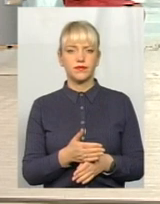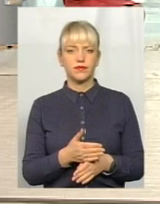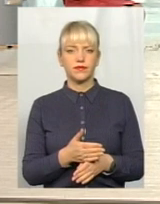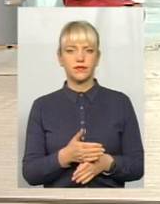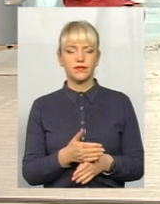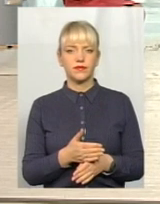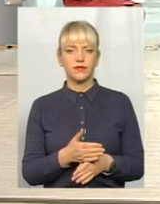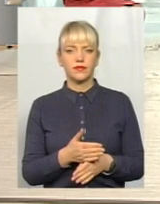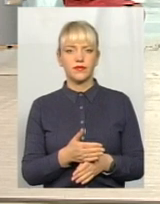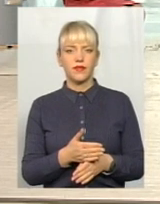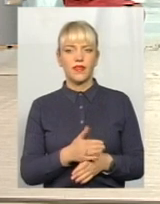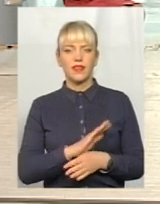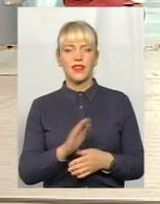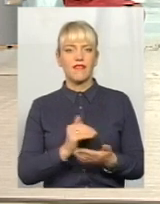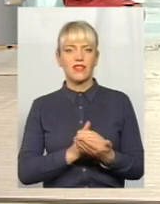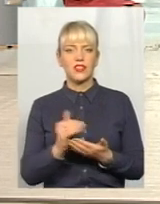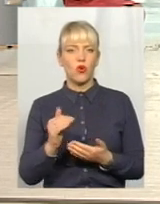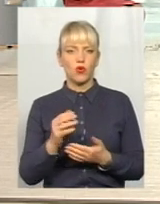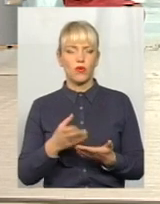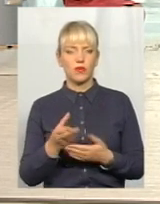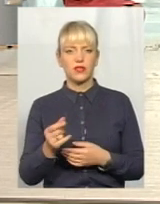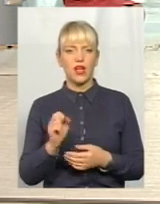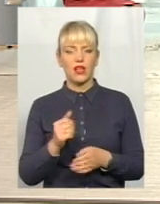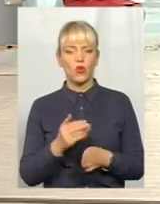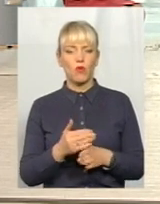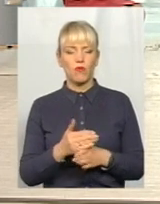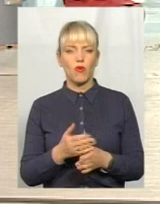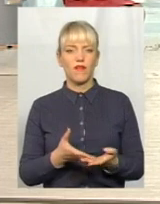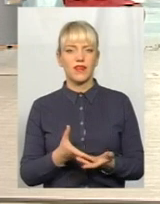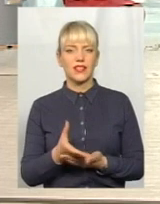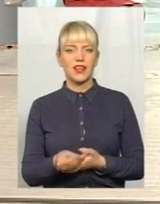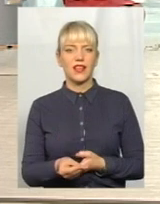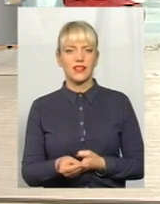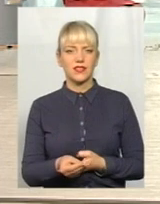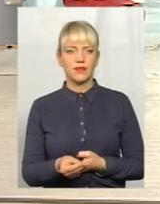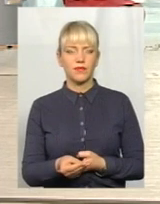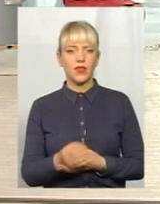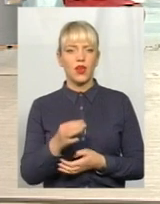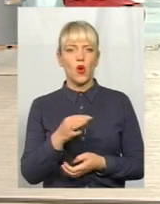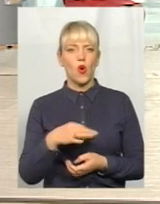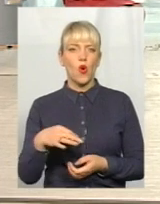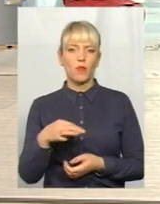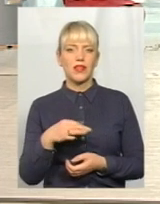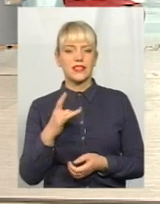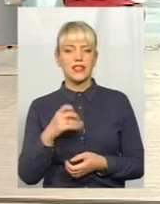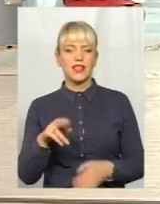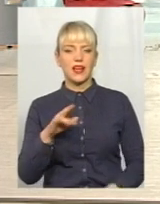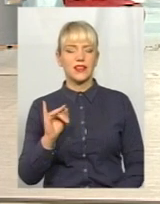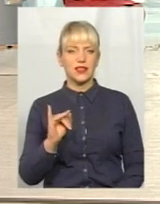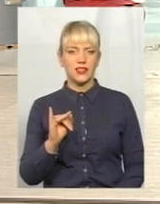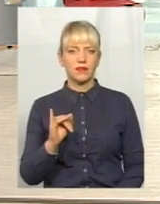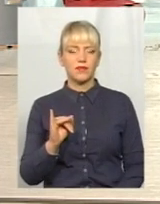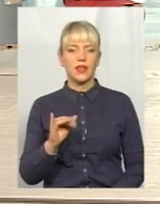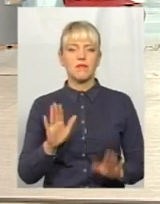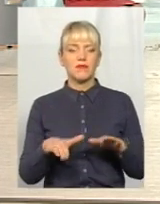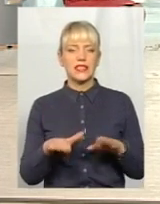високо, допомога відділяється в обласних радах, в місцевих